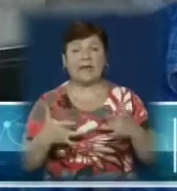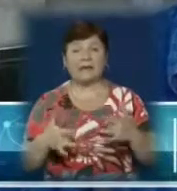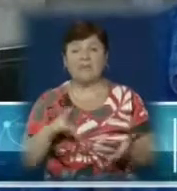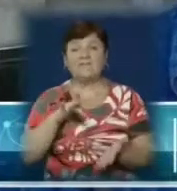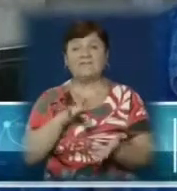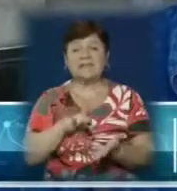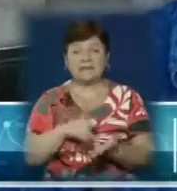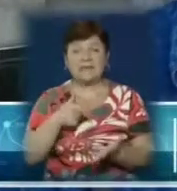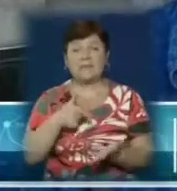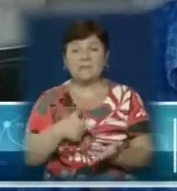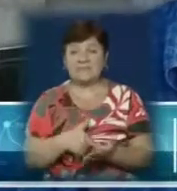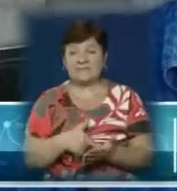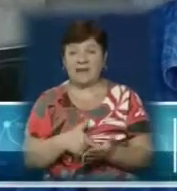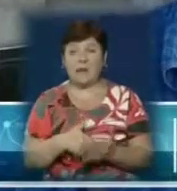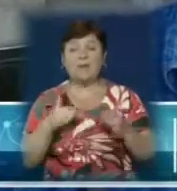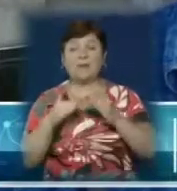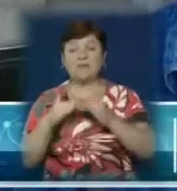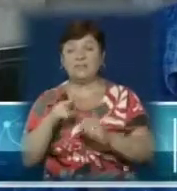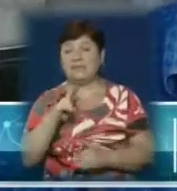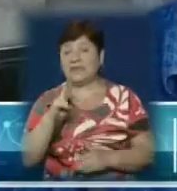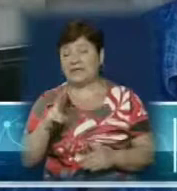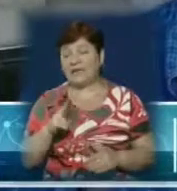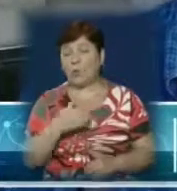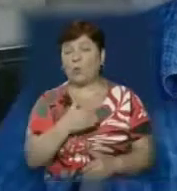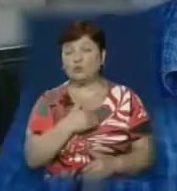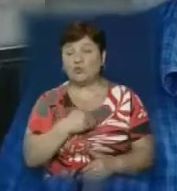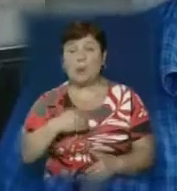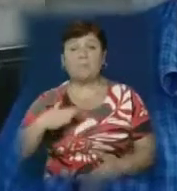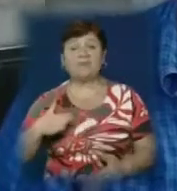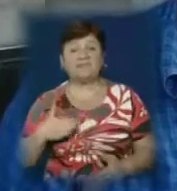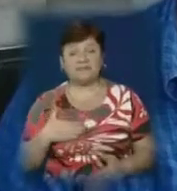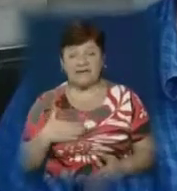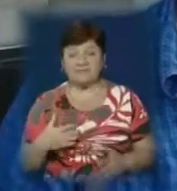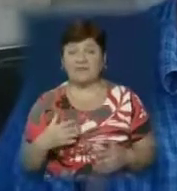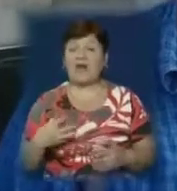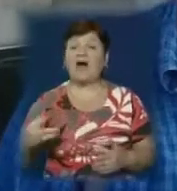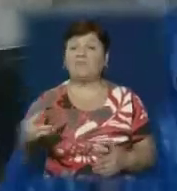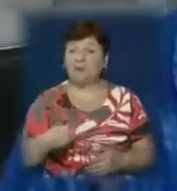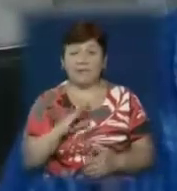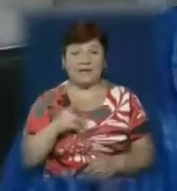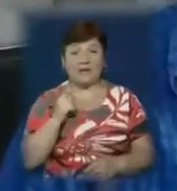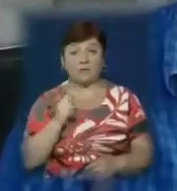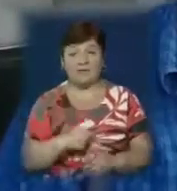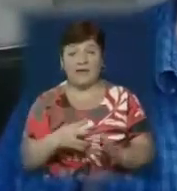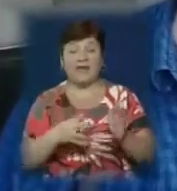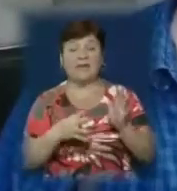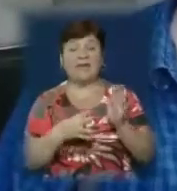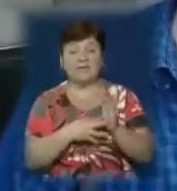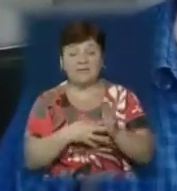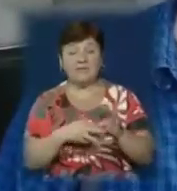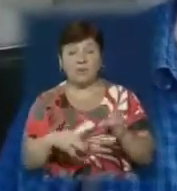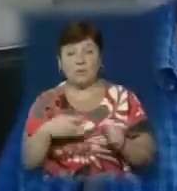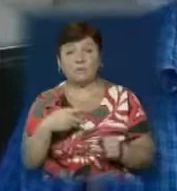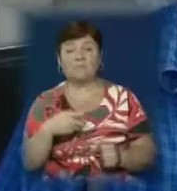центрі міста біля корони приміщення, яке хочуть зараз дати під приватизацію, на викуп орендарям, не на аукціон. 9 з копійками гривень виходить один